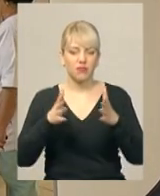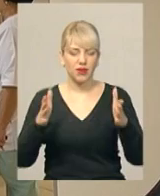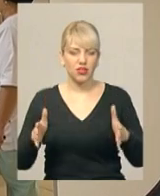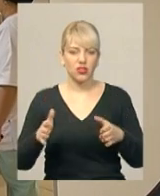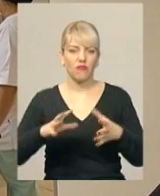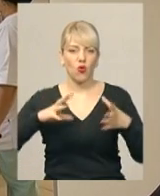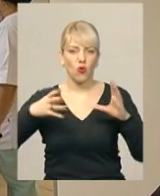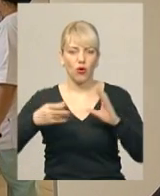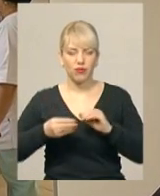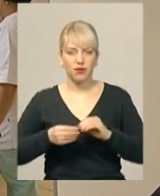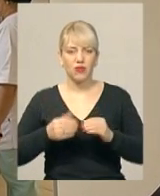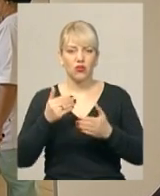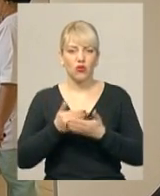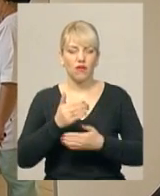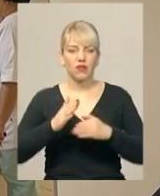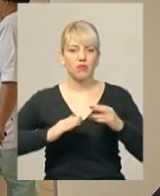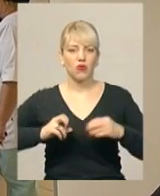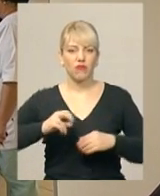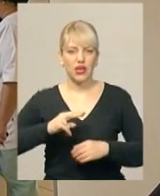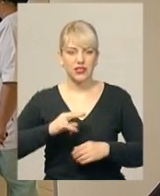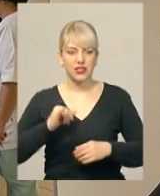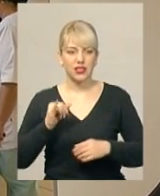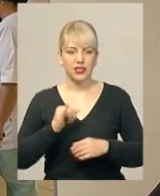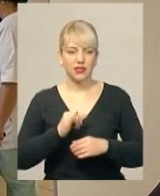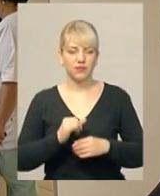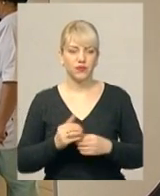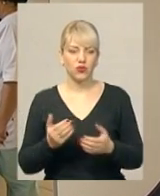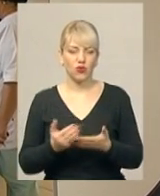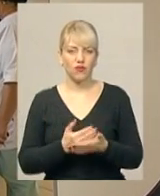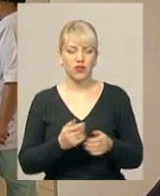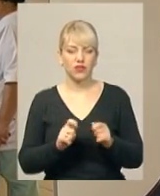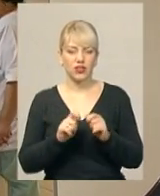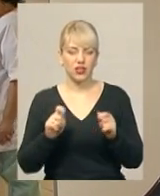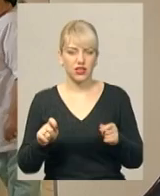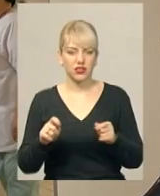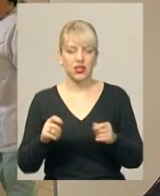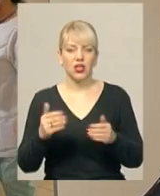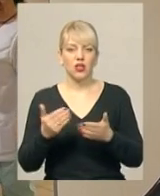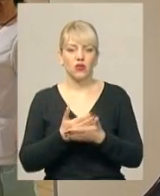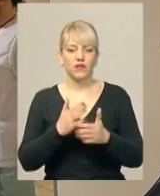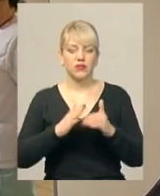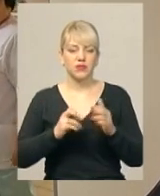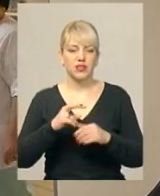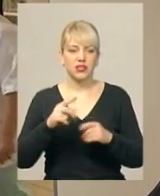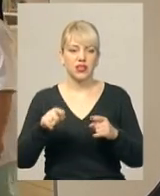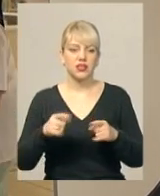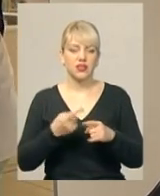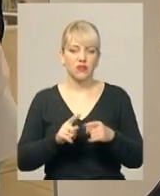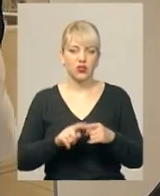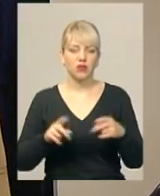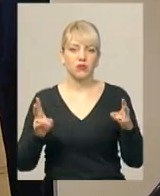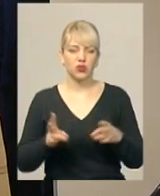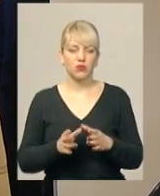нових професій, відкрили нові спеціалізації. І вони потребують